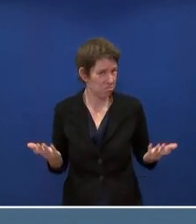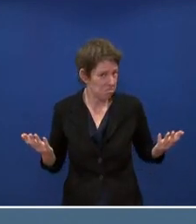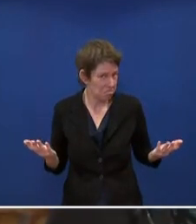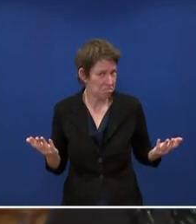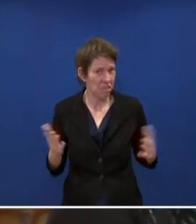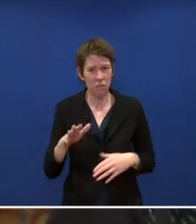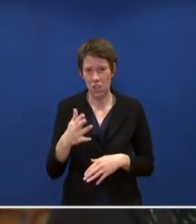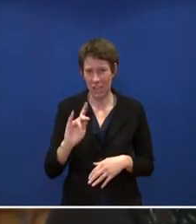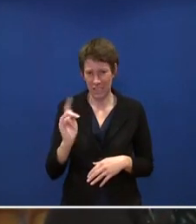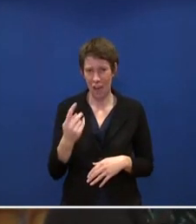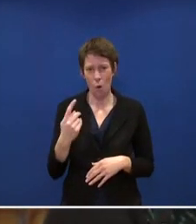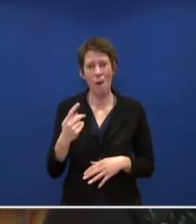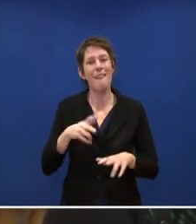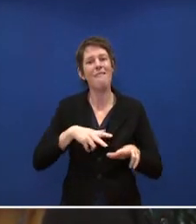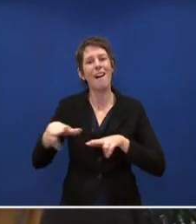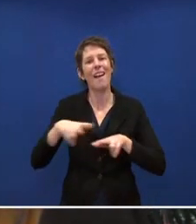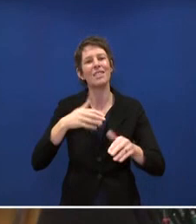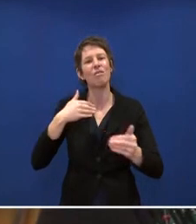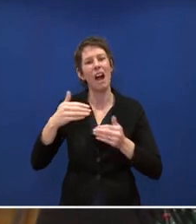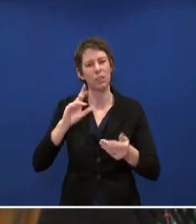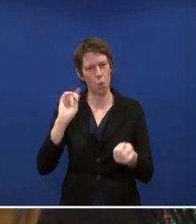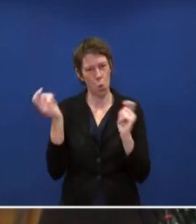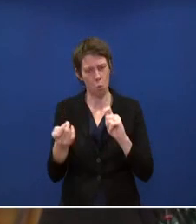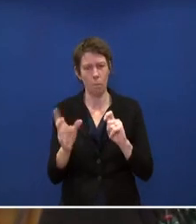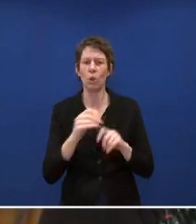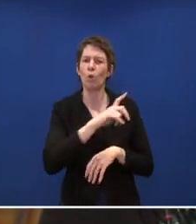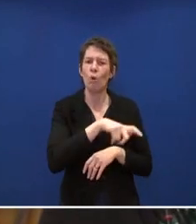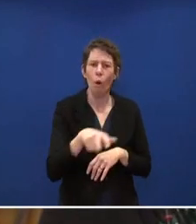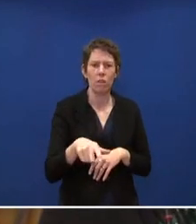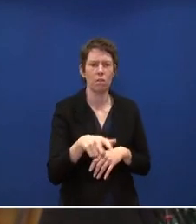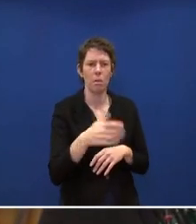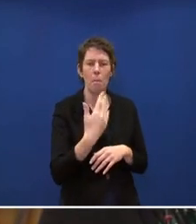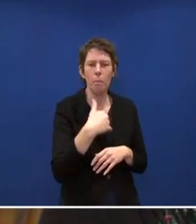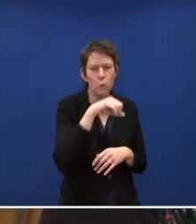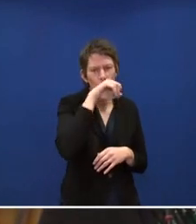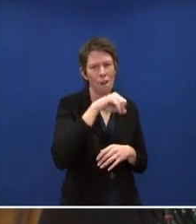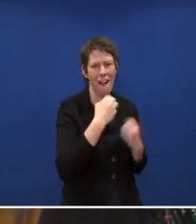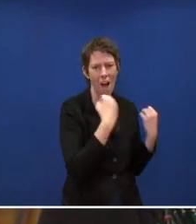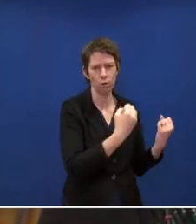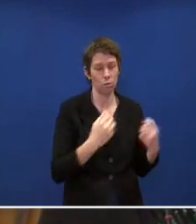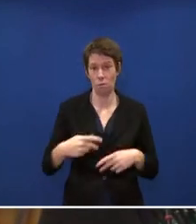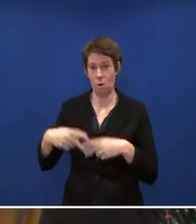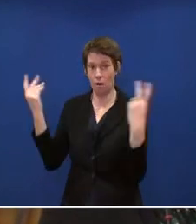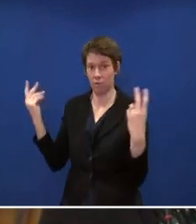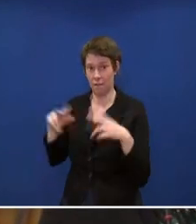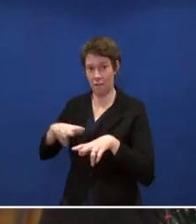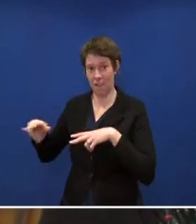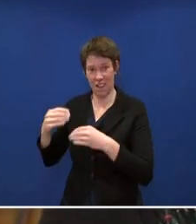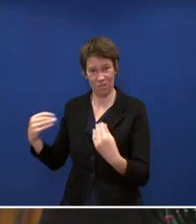ein verändertes Verkehrsverhalten zum Beispiel. Leute fahren lieber Auto als mit öffentlichen Verkehrsmitteln.